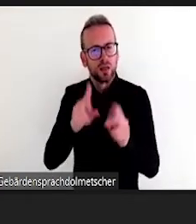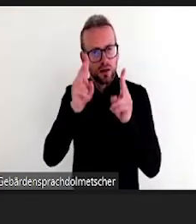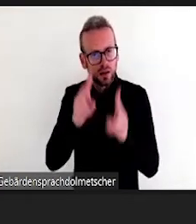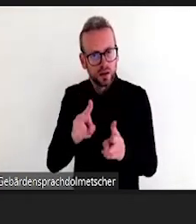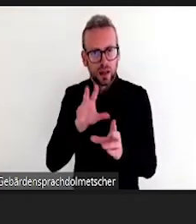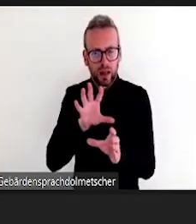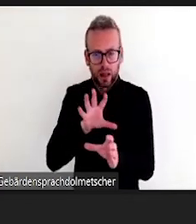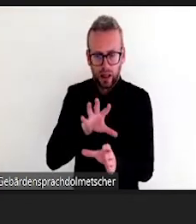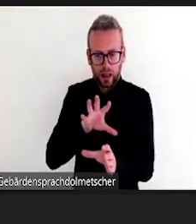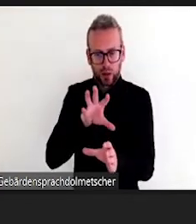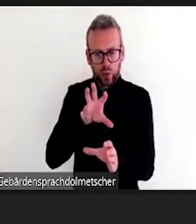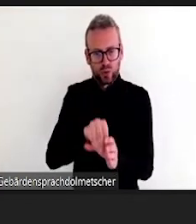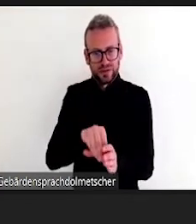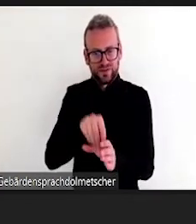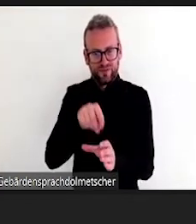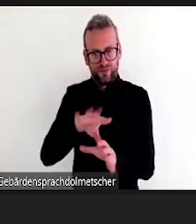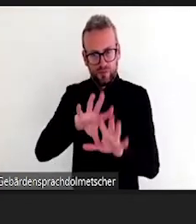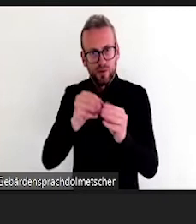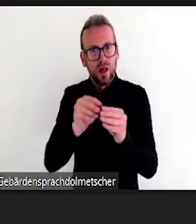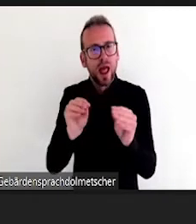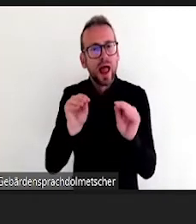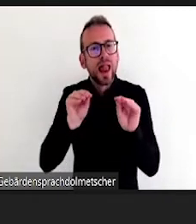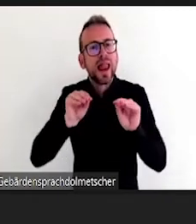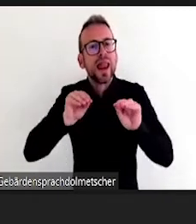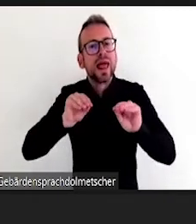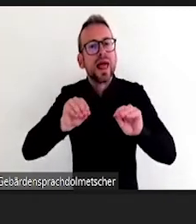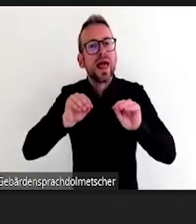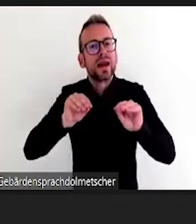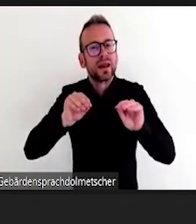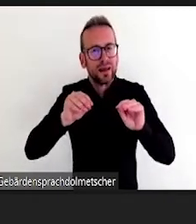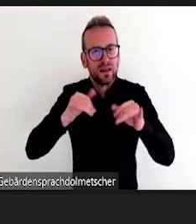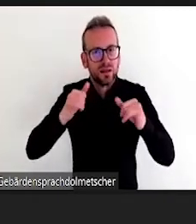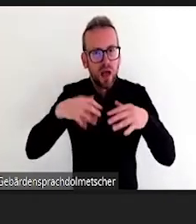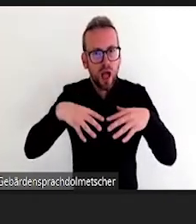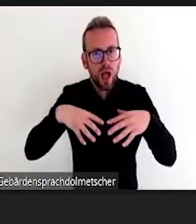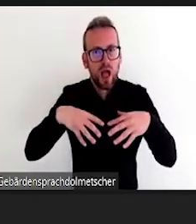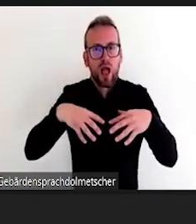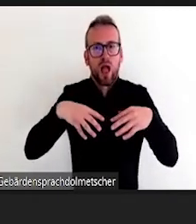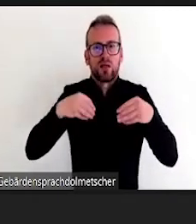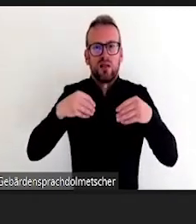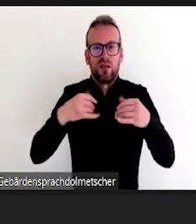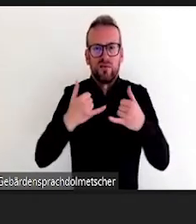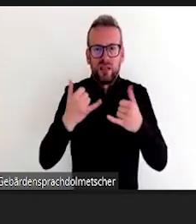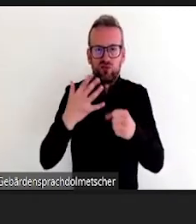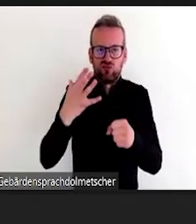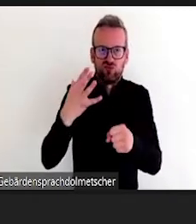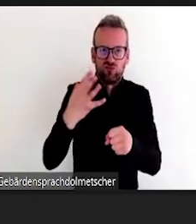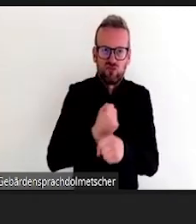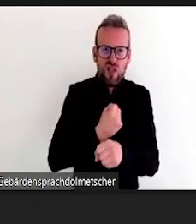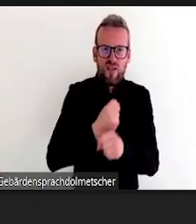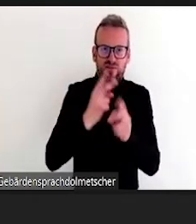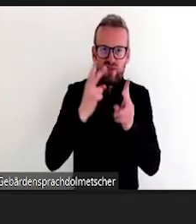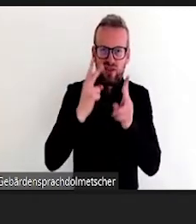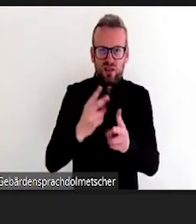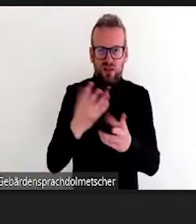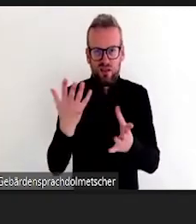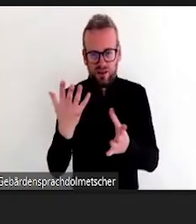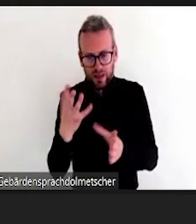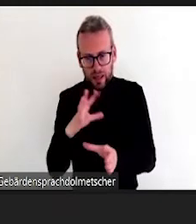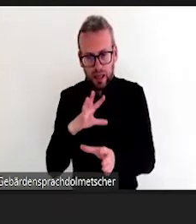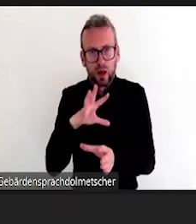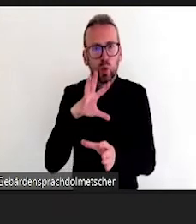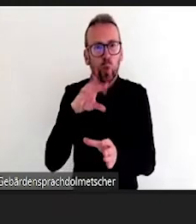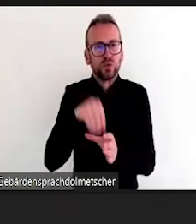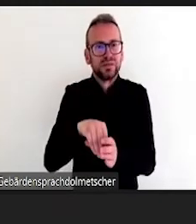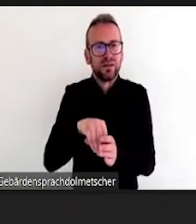Wochenendseminare füllen, aber ich glaube, dass sowas ganz Konkretes mit den ersten Schritten vielleicht wirklich im doppelten Sinne ein ganz guter